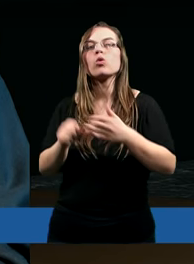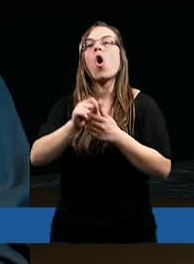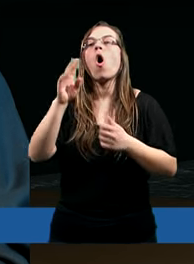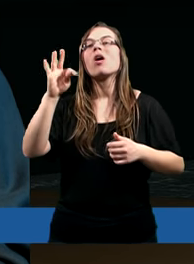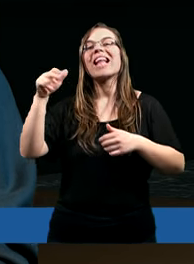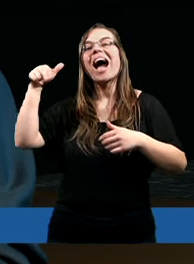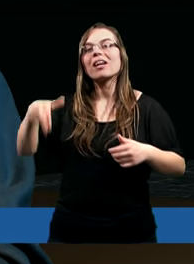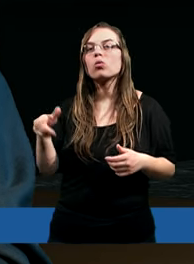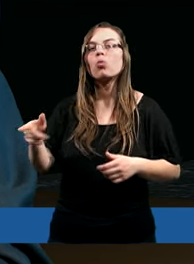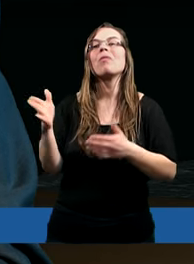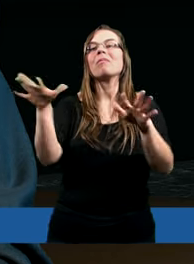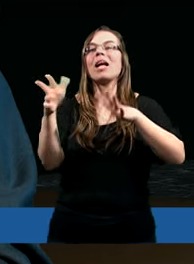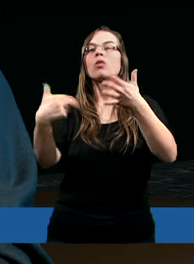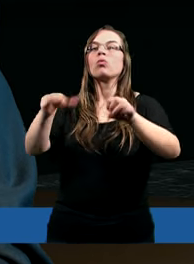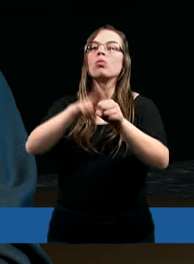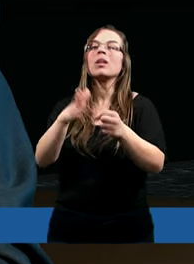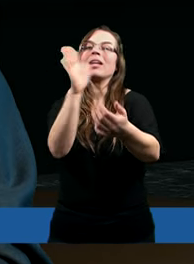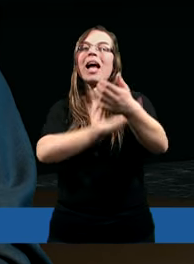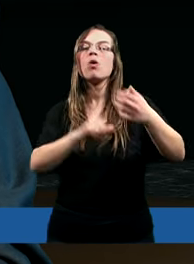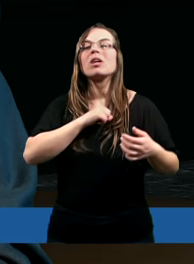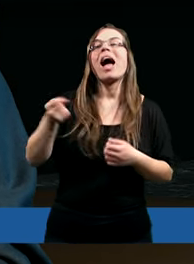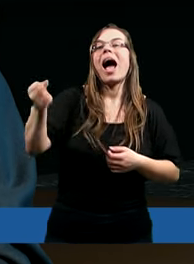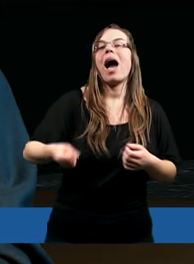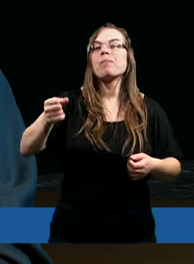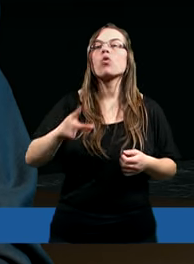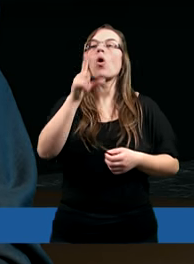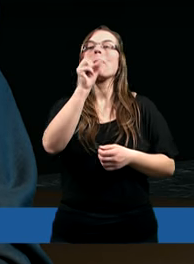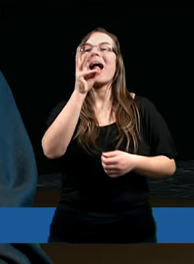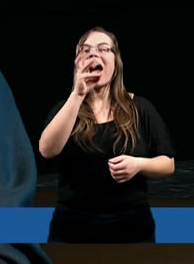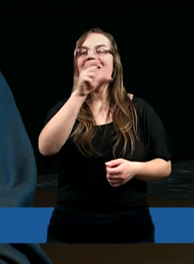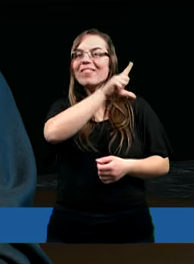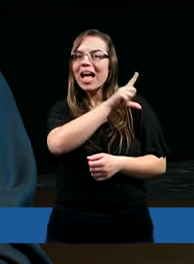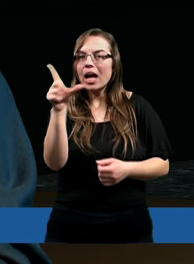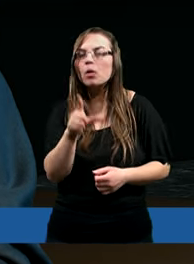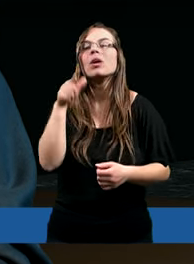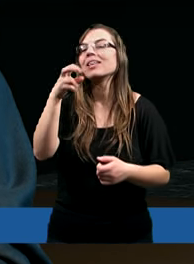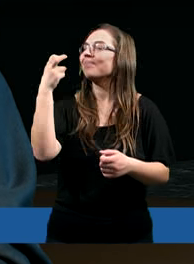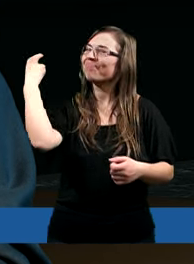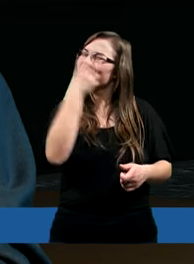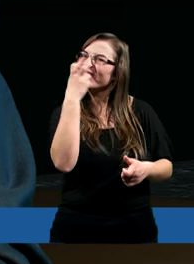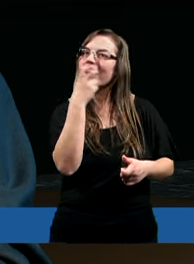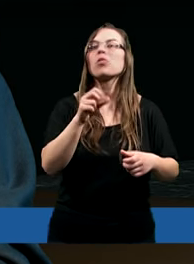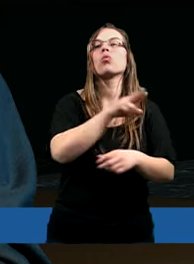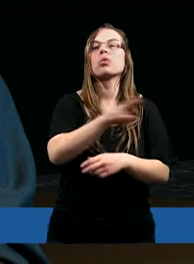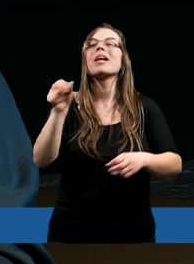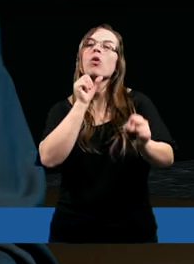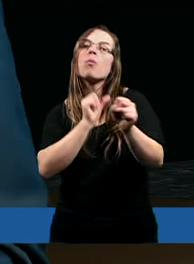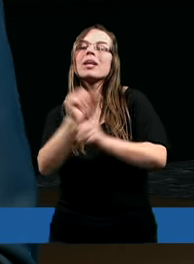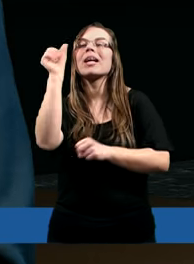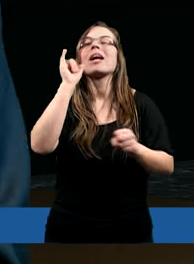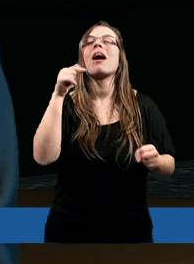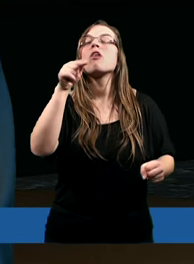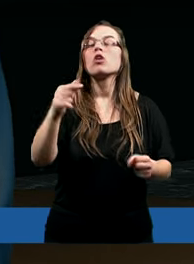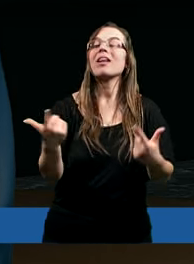czyli miejsce, w którym urodził się apostoł Paweł. I interesującą rzeczą jest, że